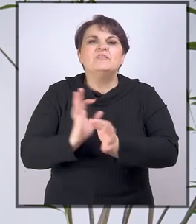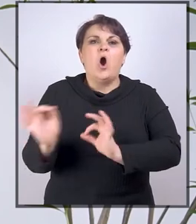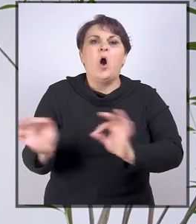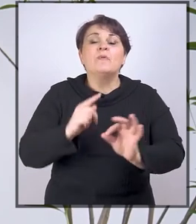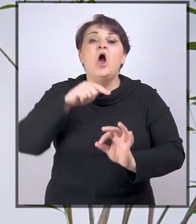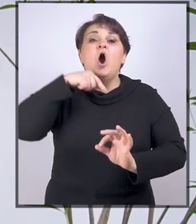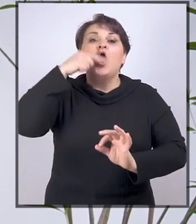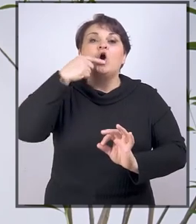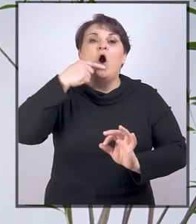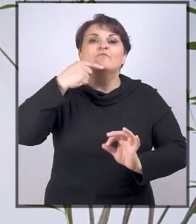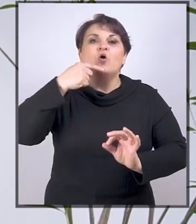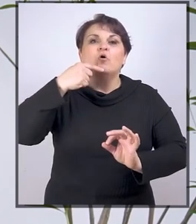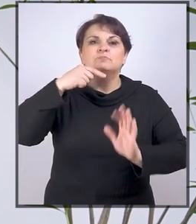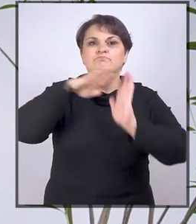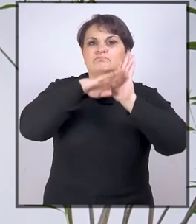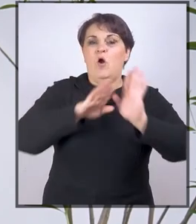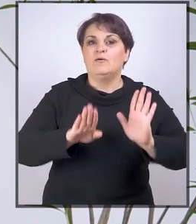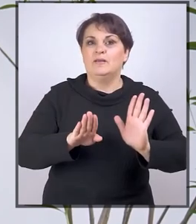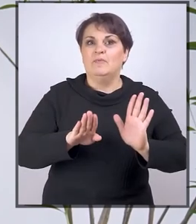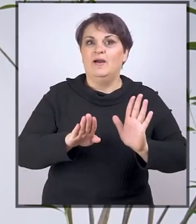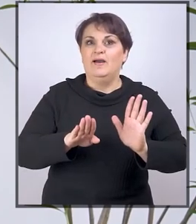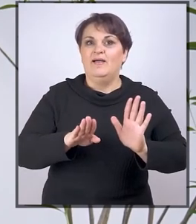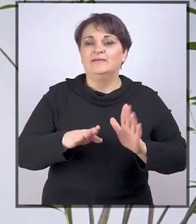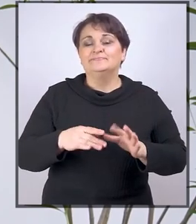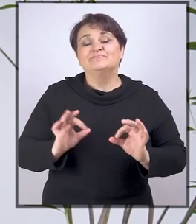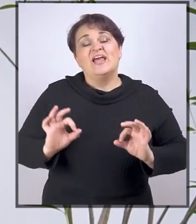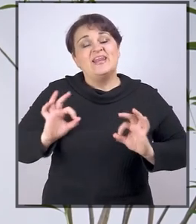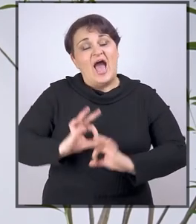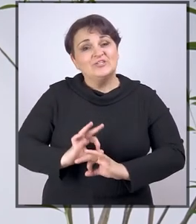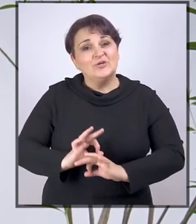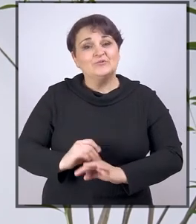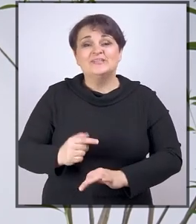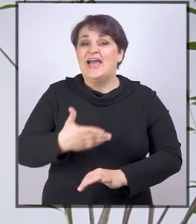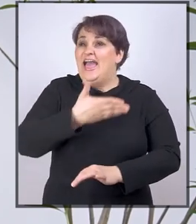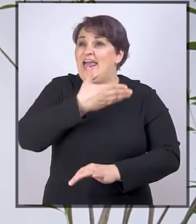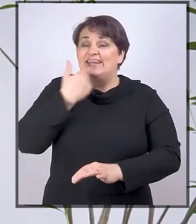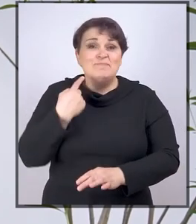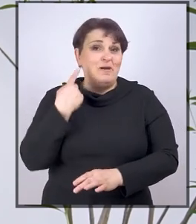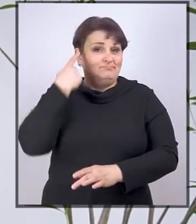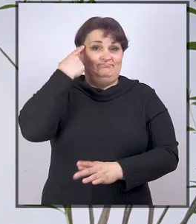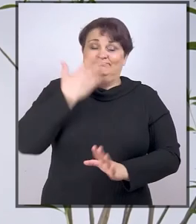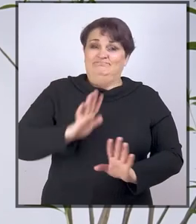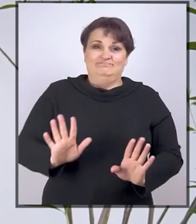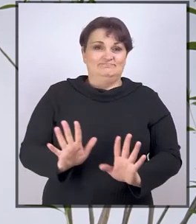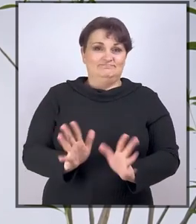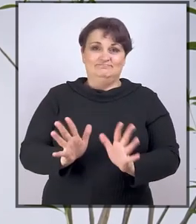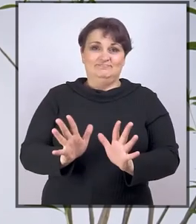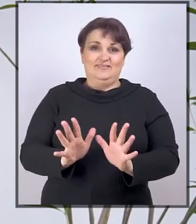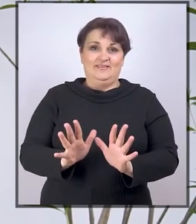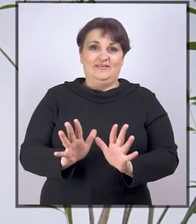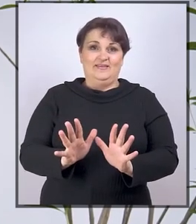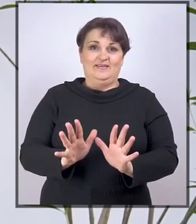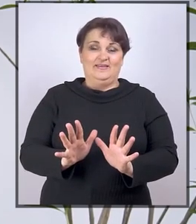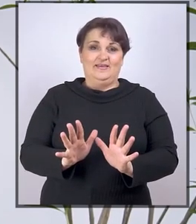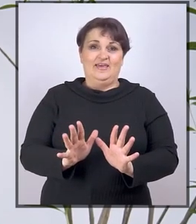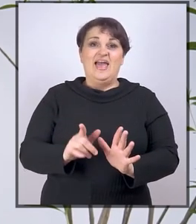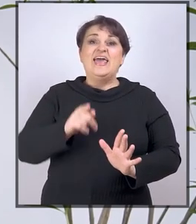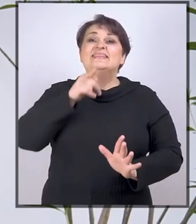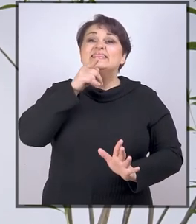procesu, on mora biti opremljen govornim tehnologijama. Nažalost, nemam saznanja